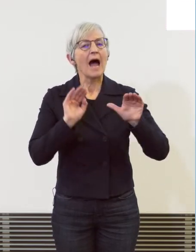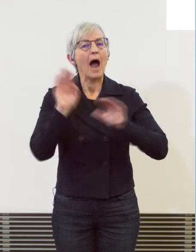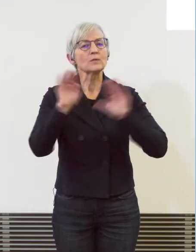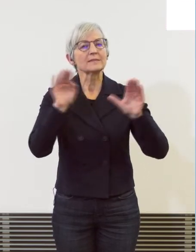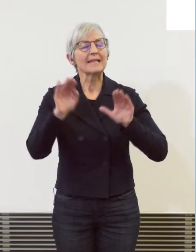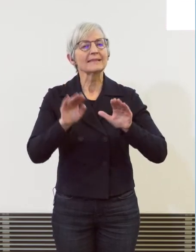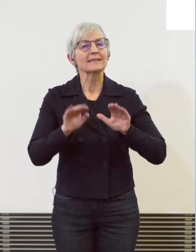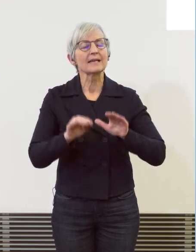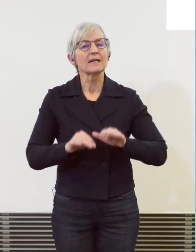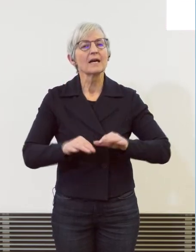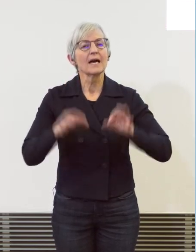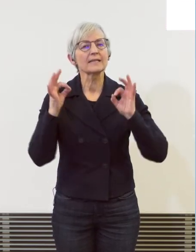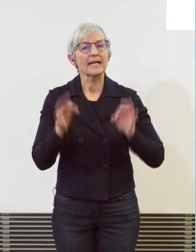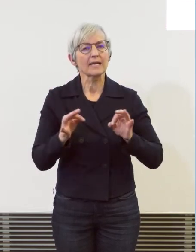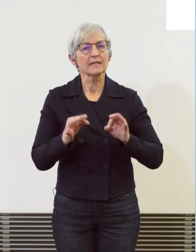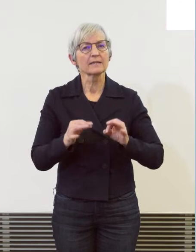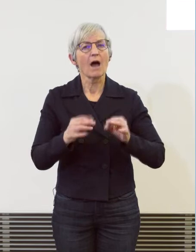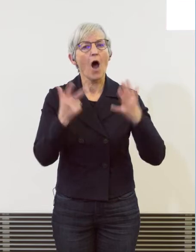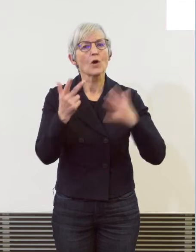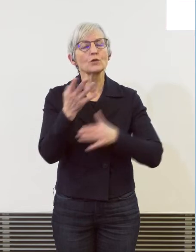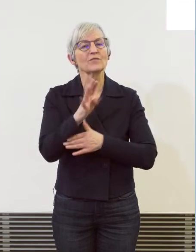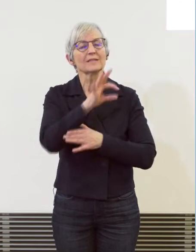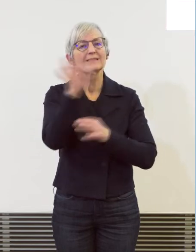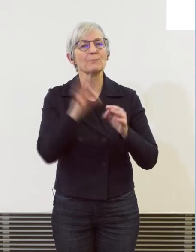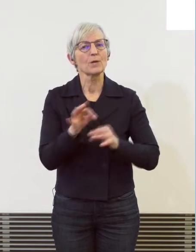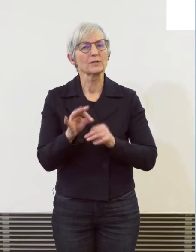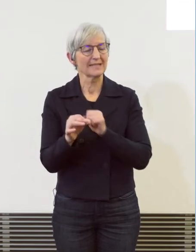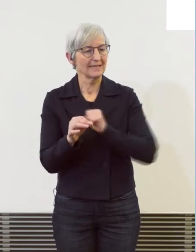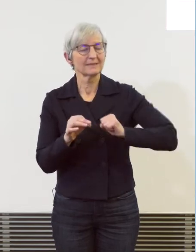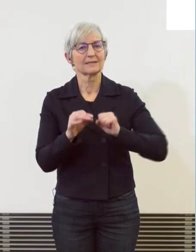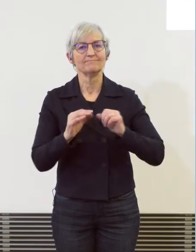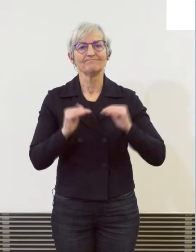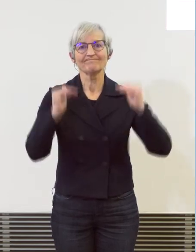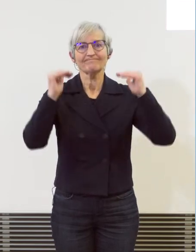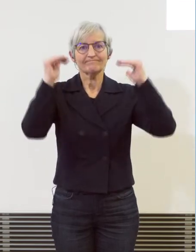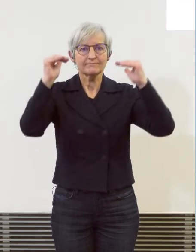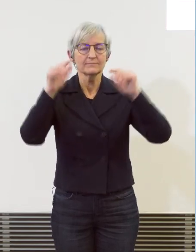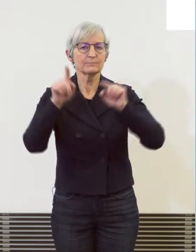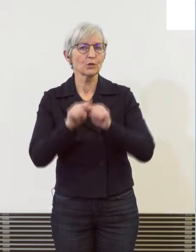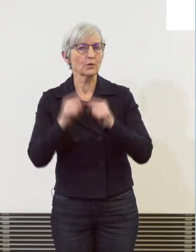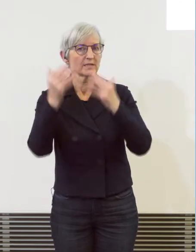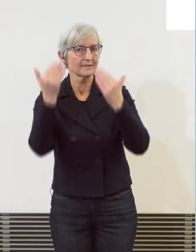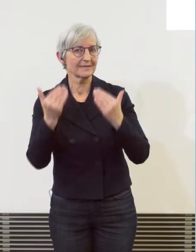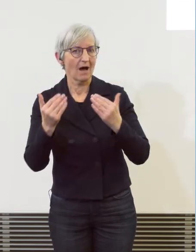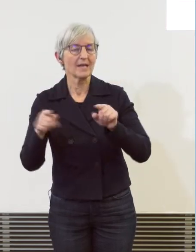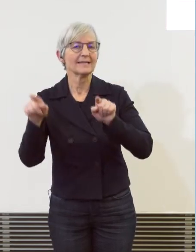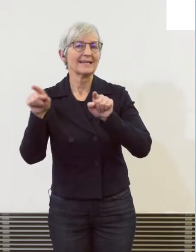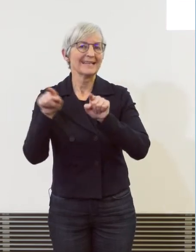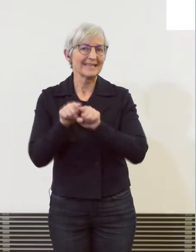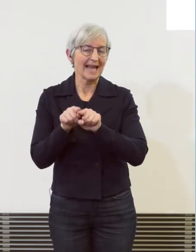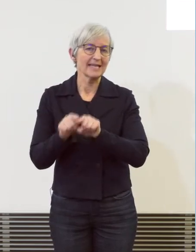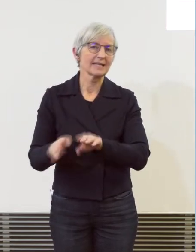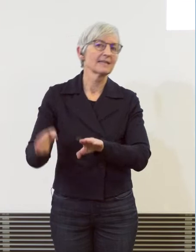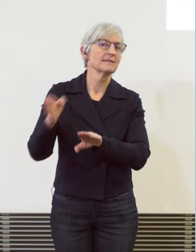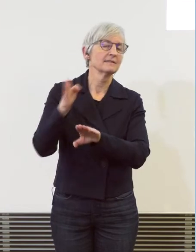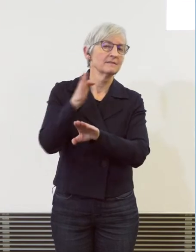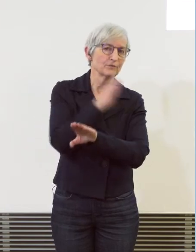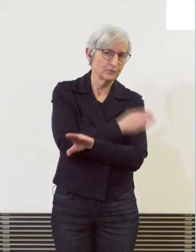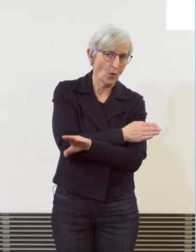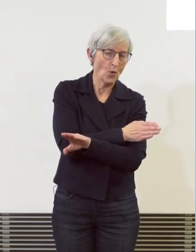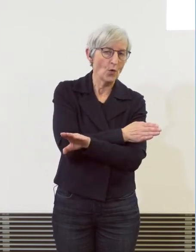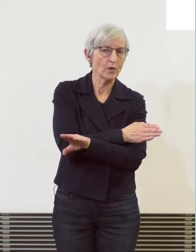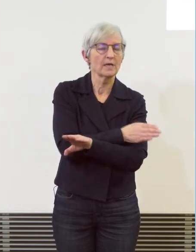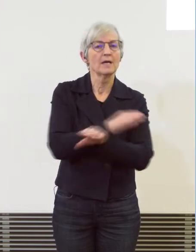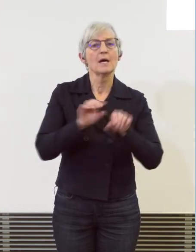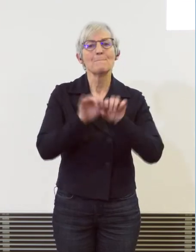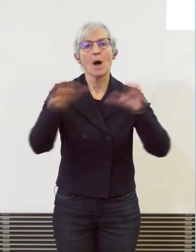führt die Lage jetzt zahlenmässig wieder auf den gleichen Stand, wie wir sie vor dem Ausbruch der Pandemie